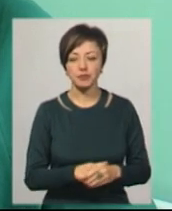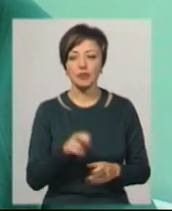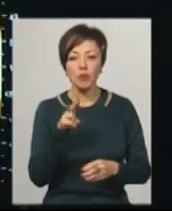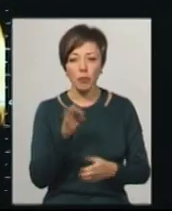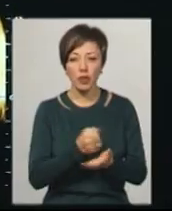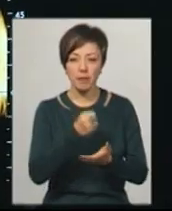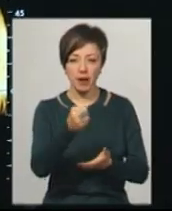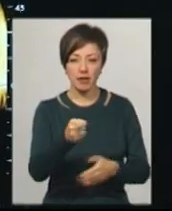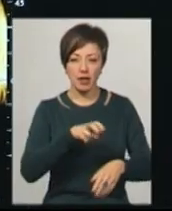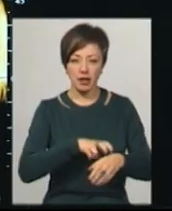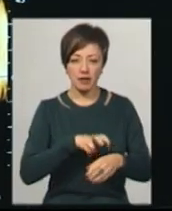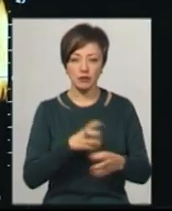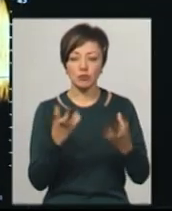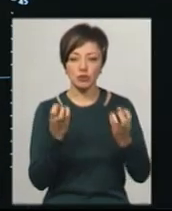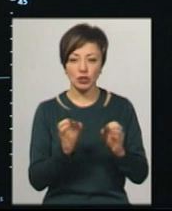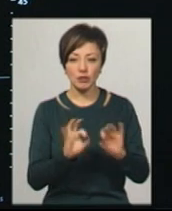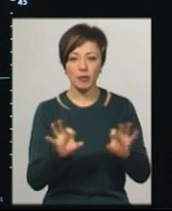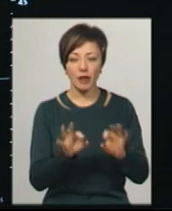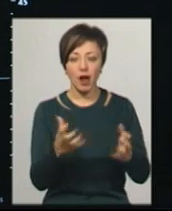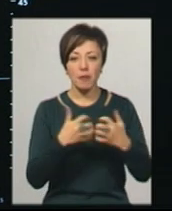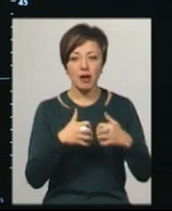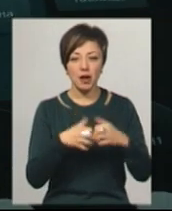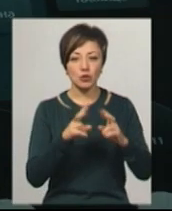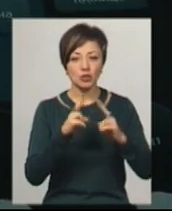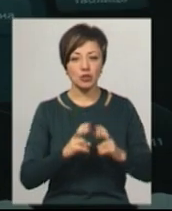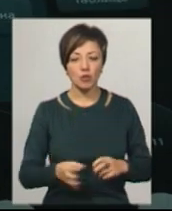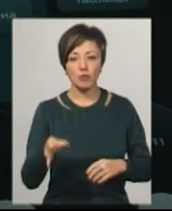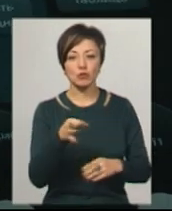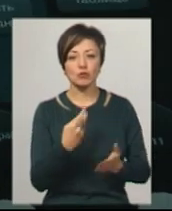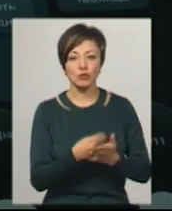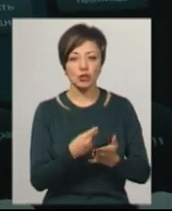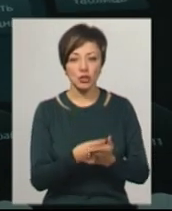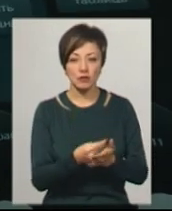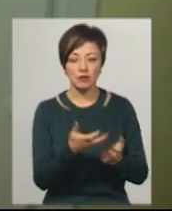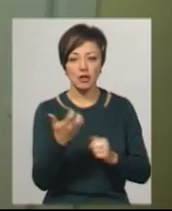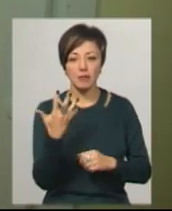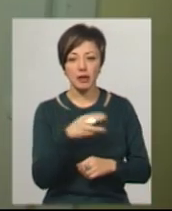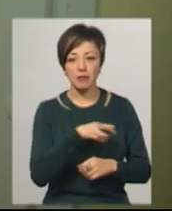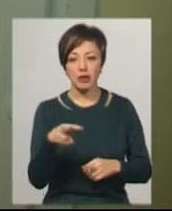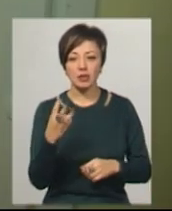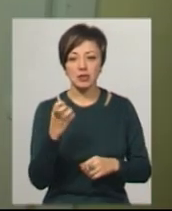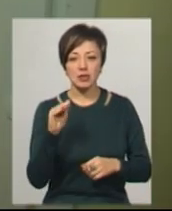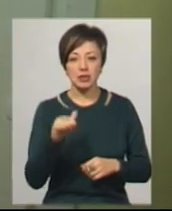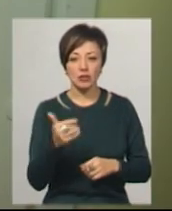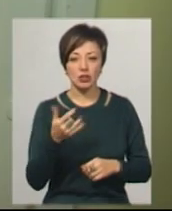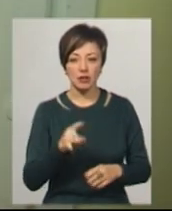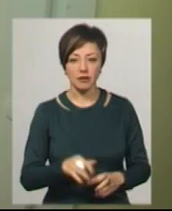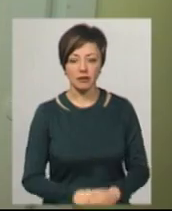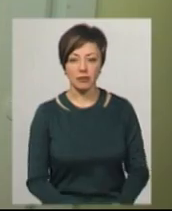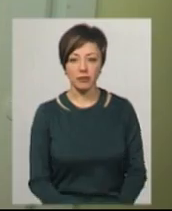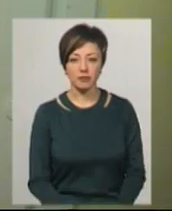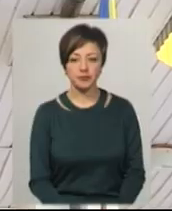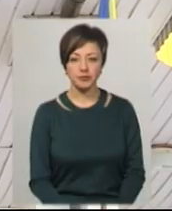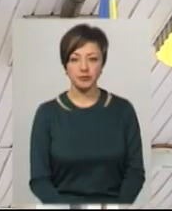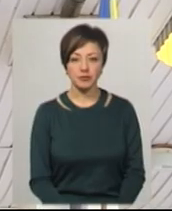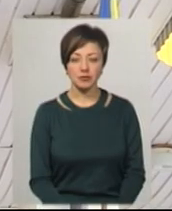звичайно. Лариса Притуляк додає, на апарат ультразвукового дослідження з обласного бюджету взяли 5 мільйонів 300 тисяч гривень. Анастасія Збродова, Дем